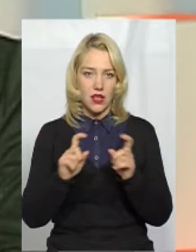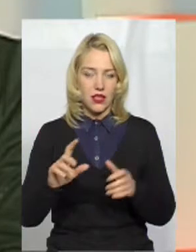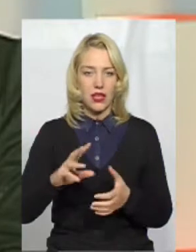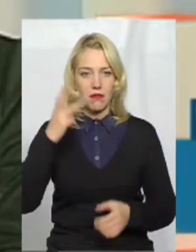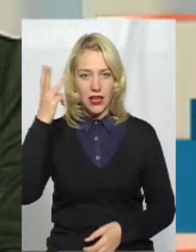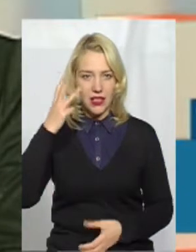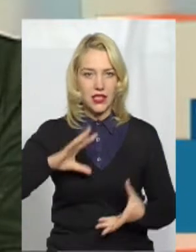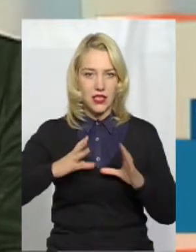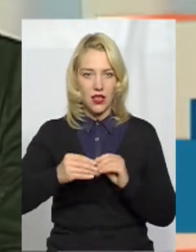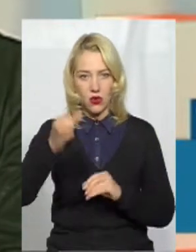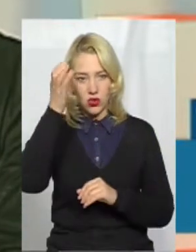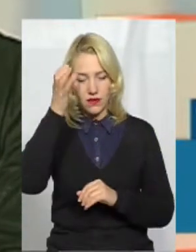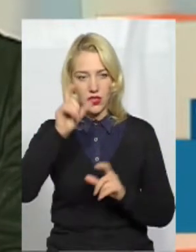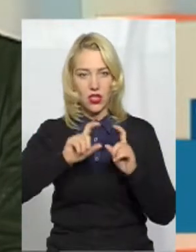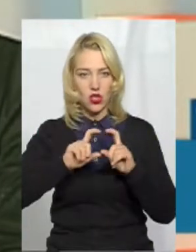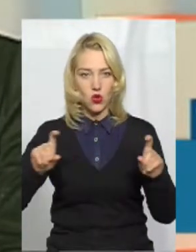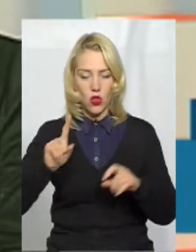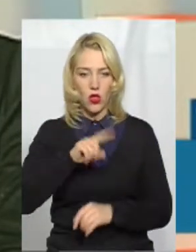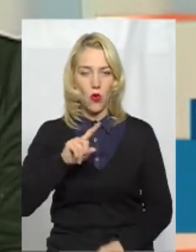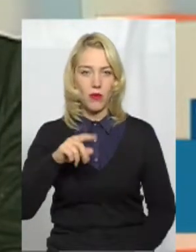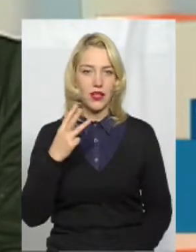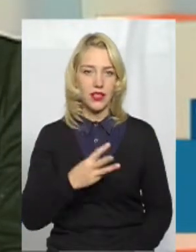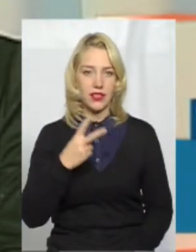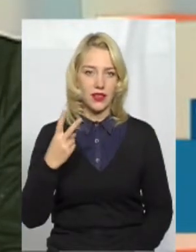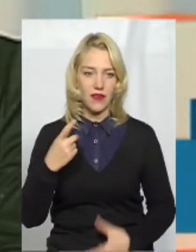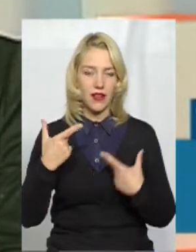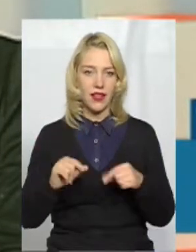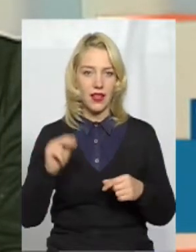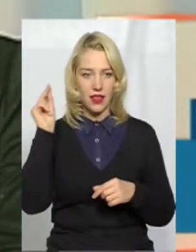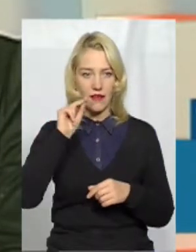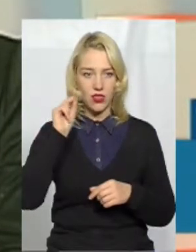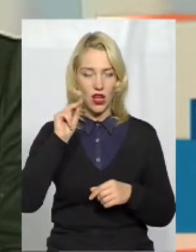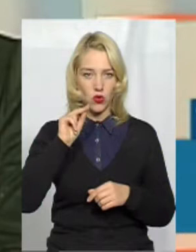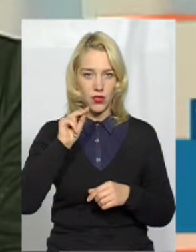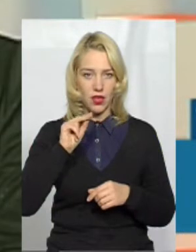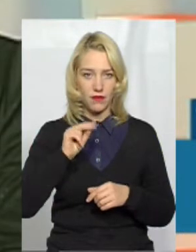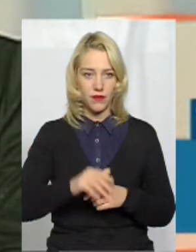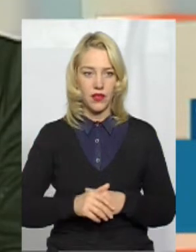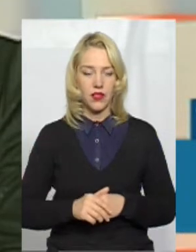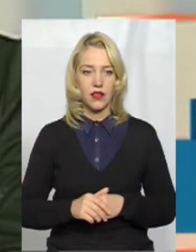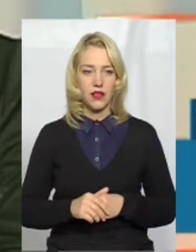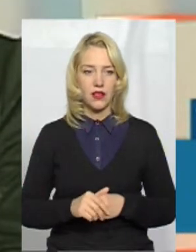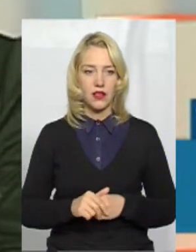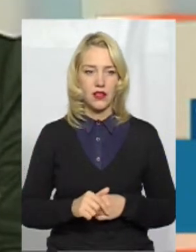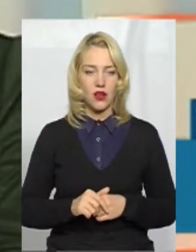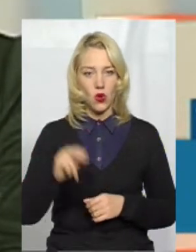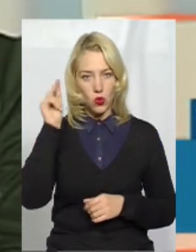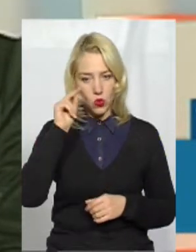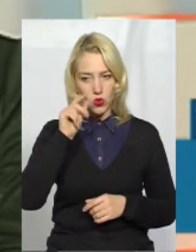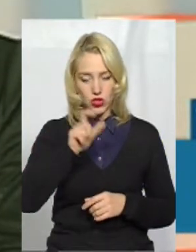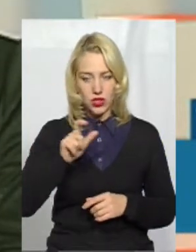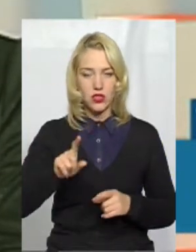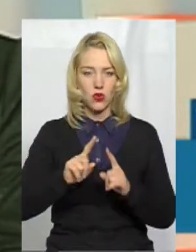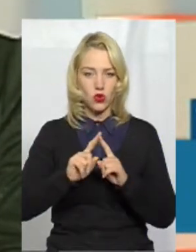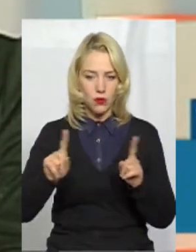загальноосвітня школа номер 32, де навчаються учні з особливими освітніми